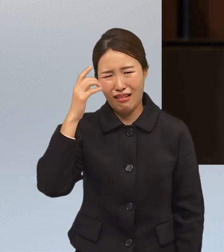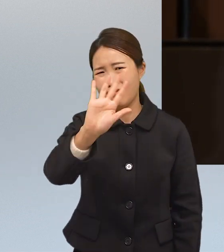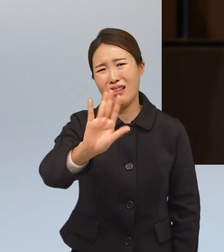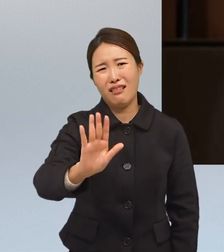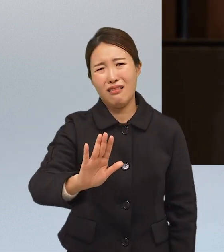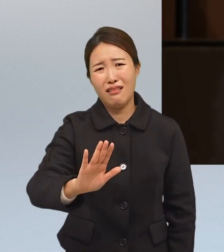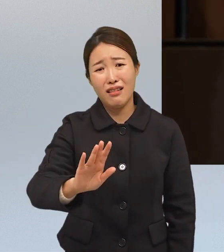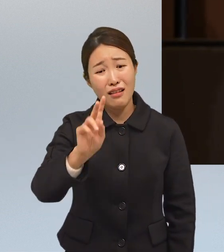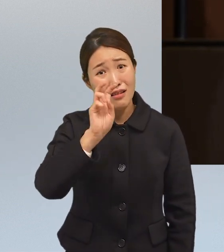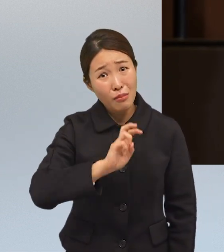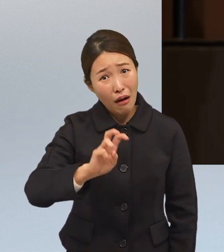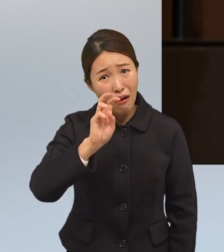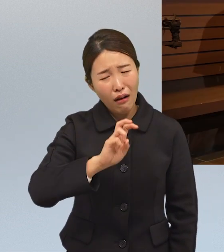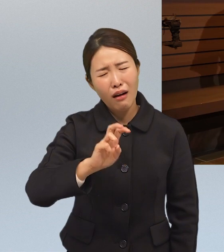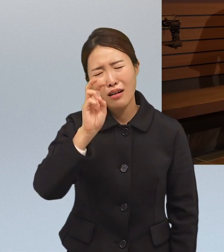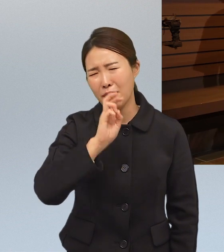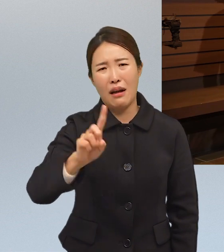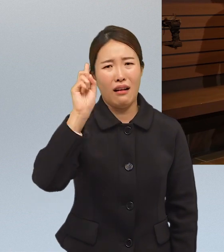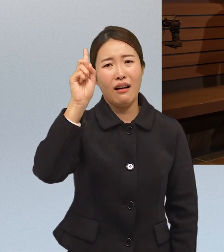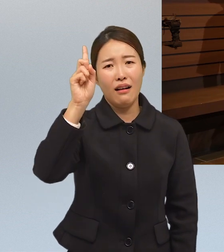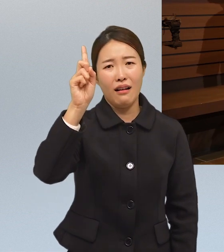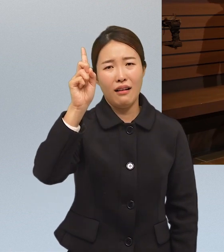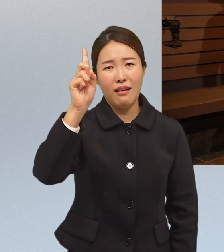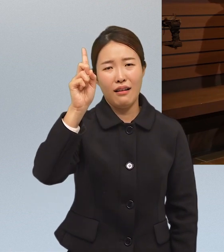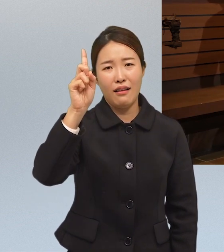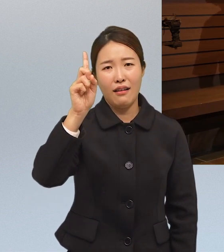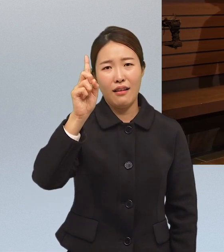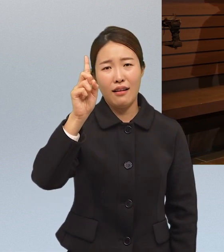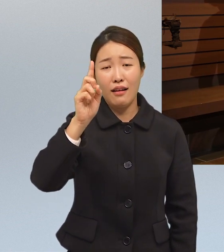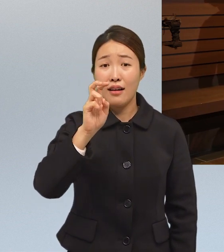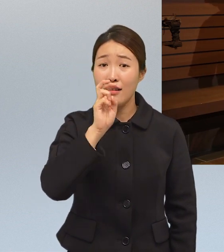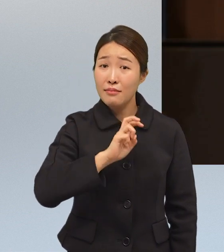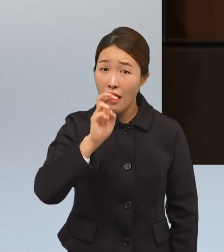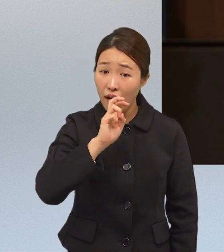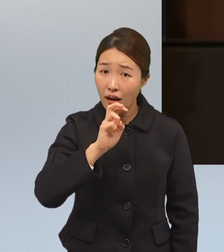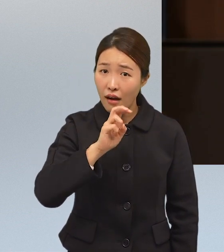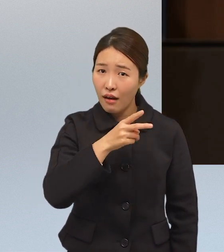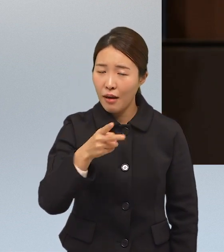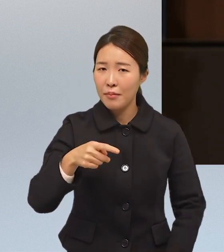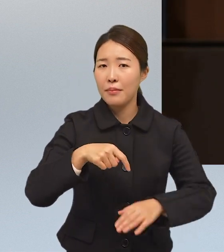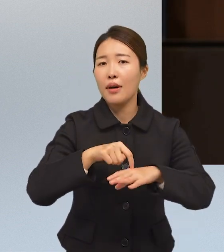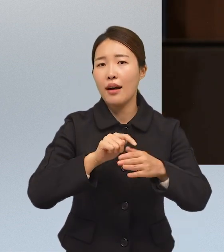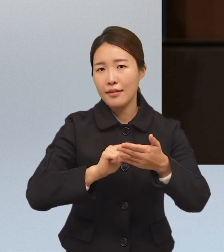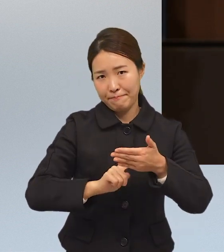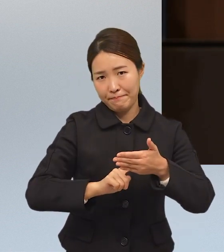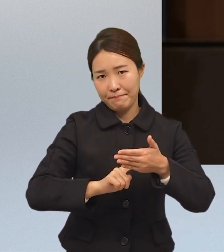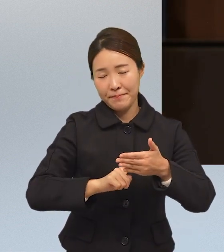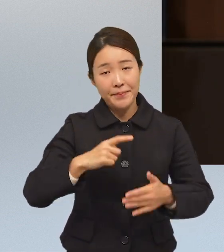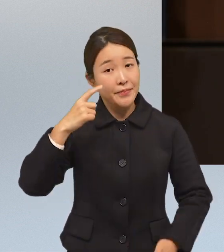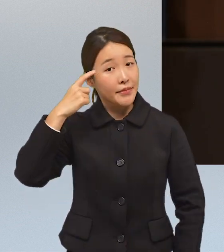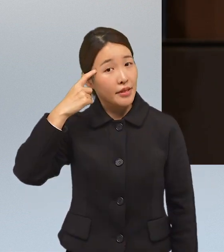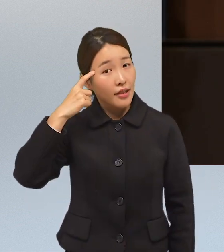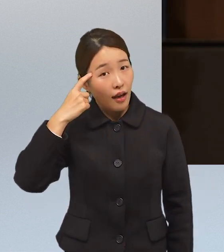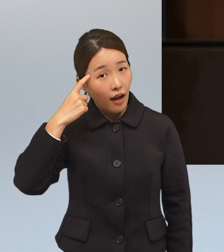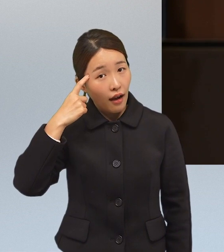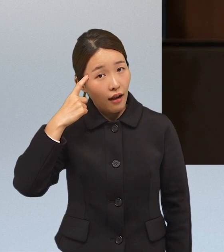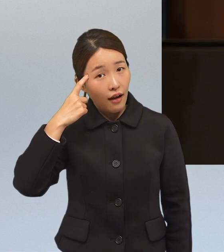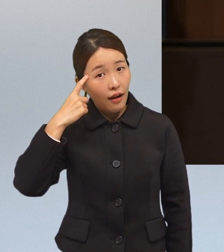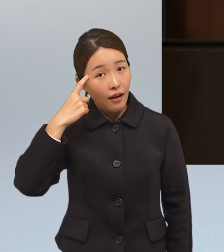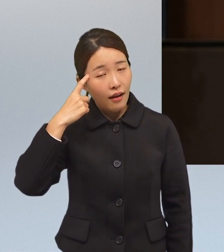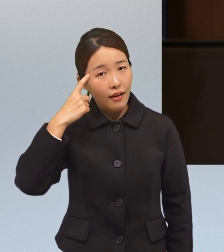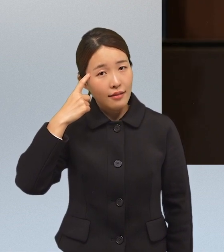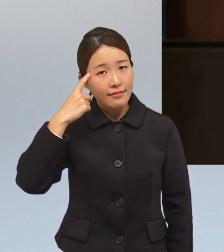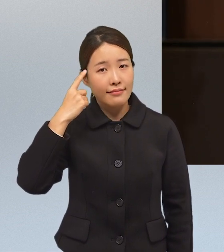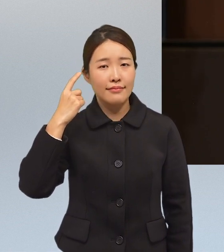안해요 왜냐면 음악 음악이에요 음악은 마음 생각